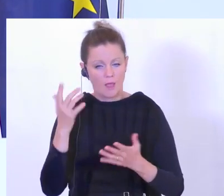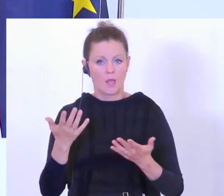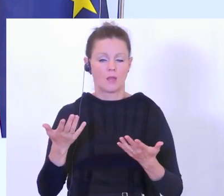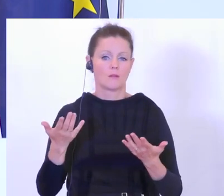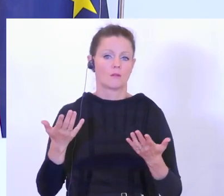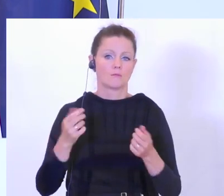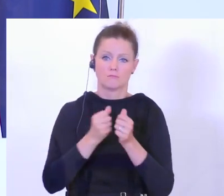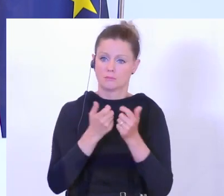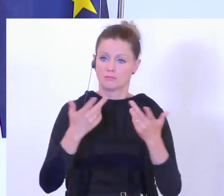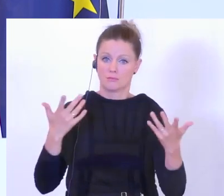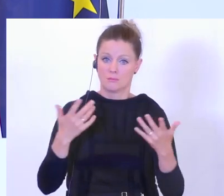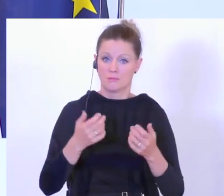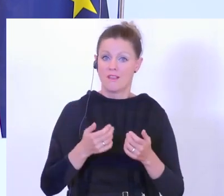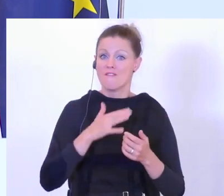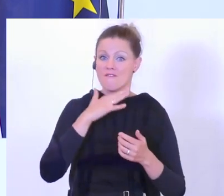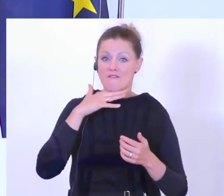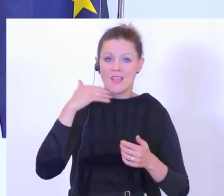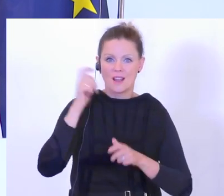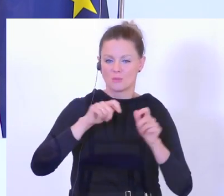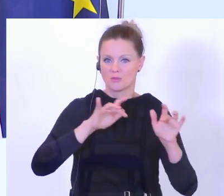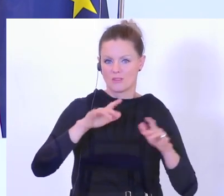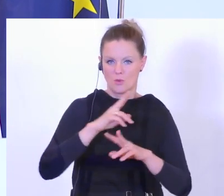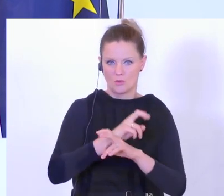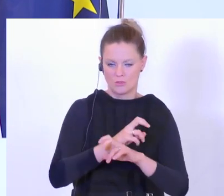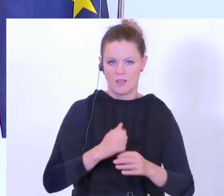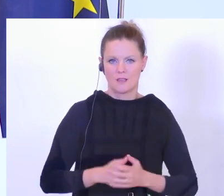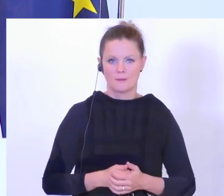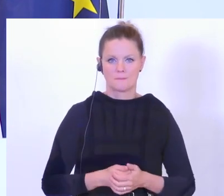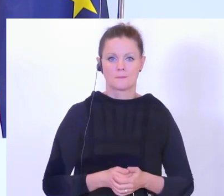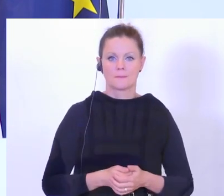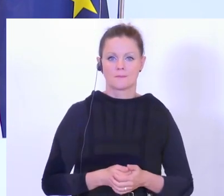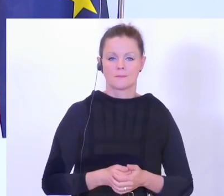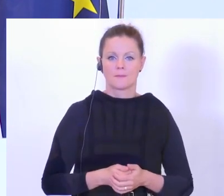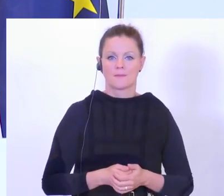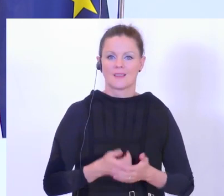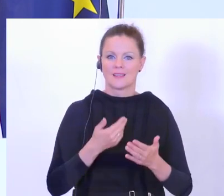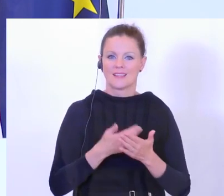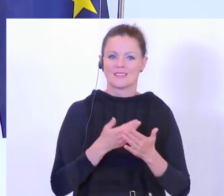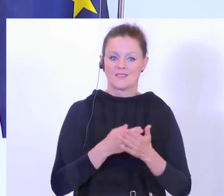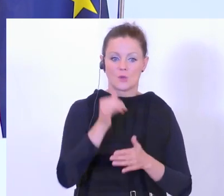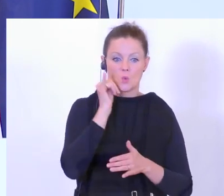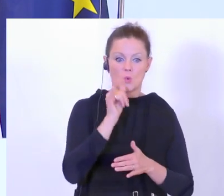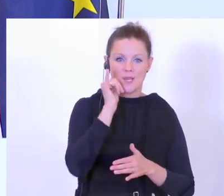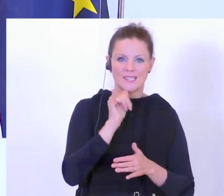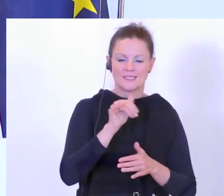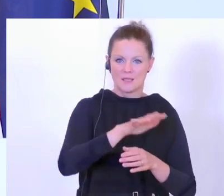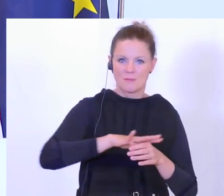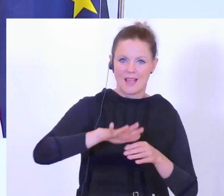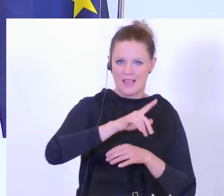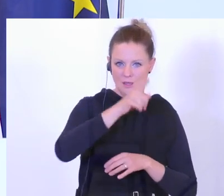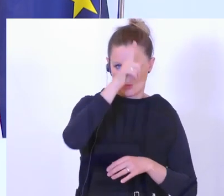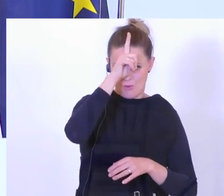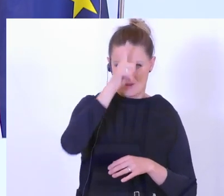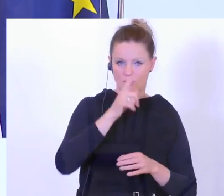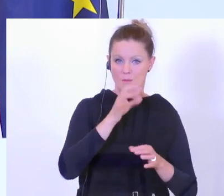ist natürlich sehr, sehr, sehr groß. Und der Anteil der Deutschen in den Touristenbereichen ist auch